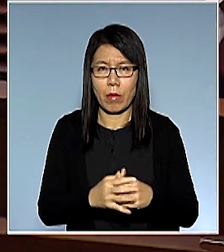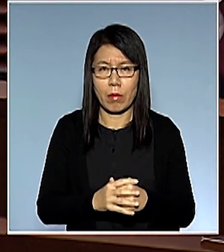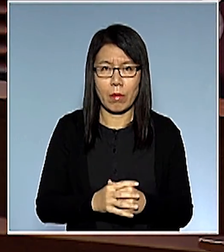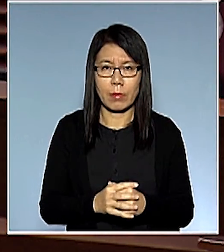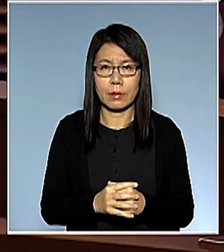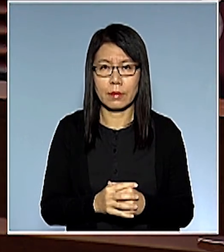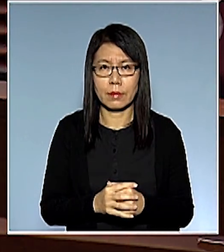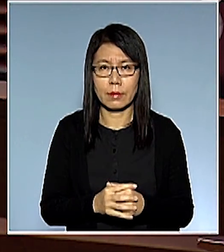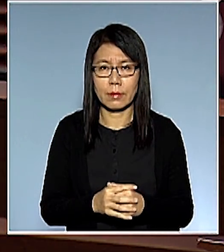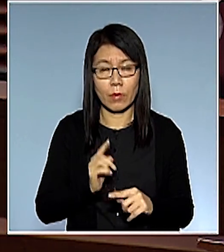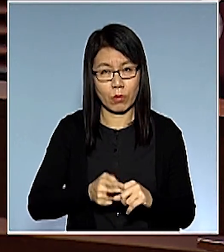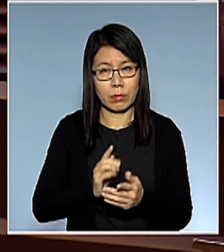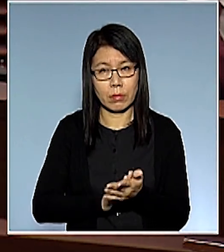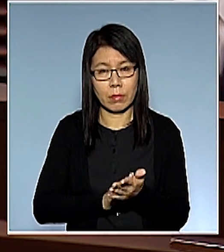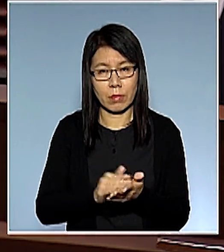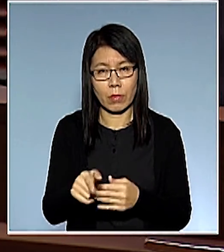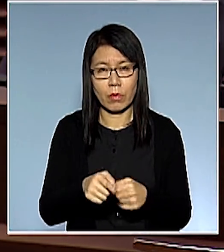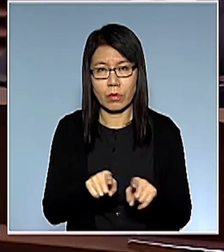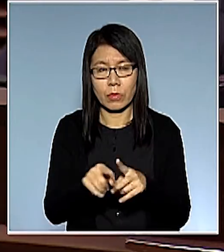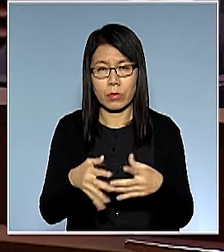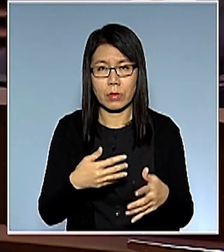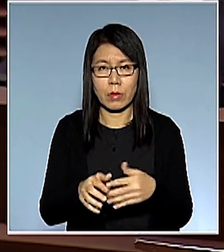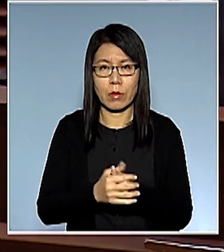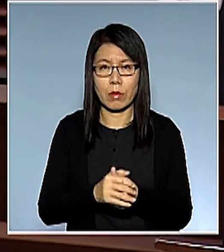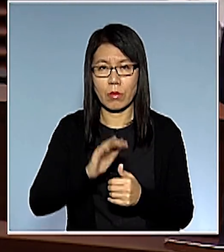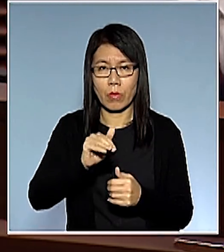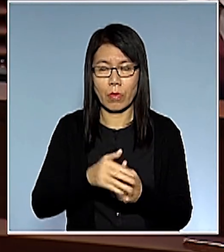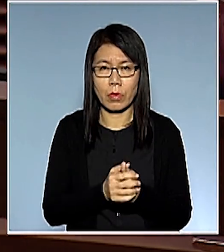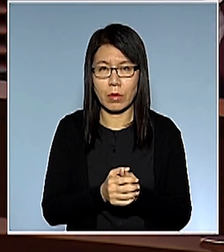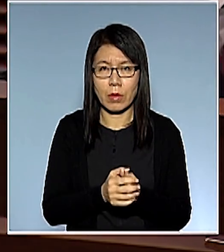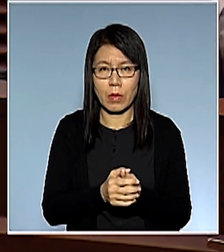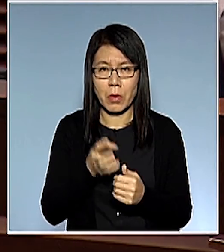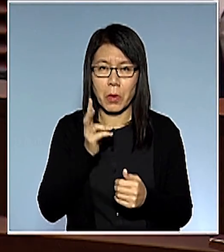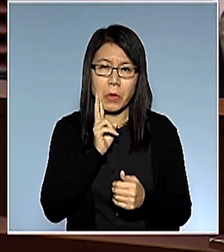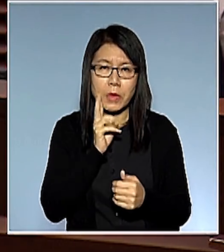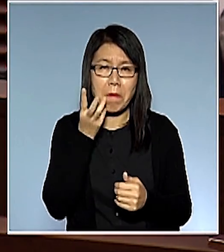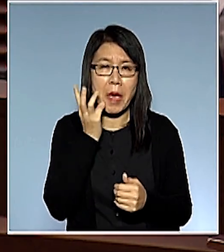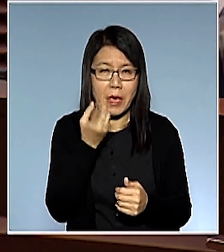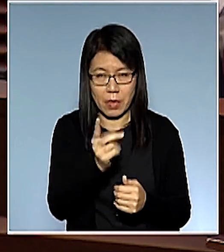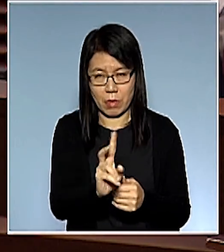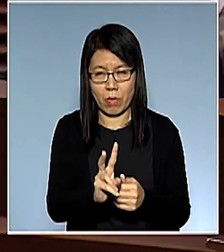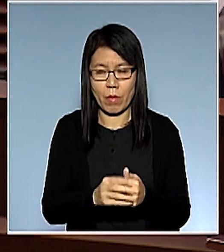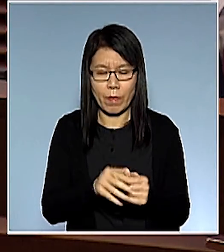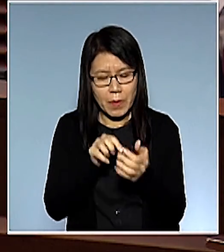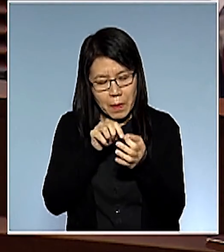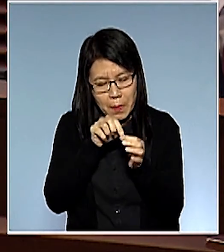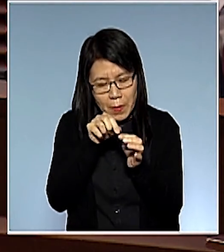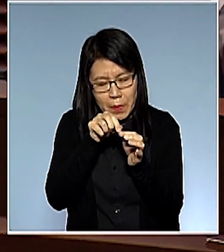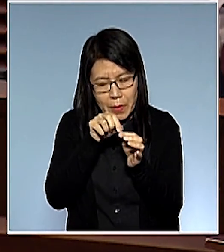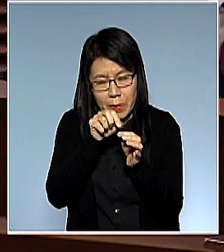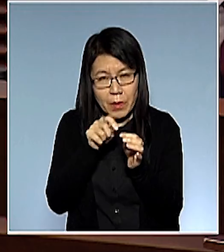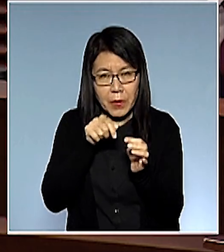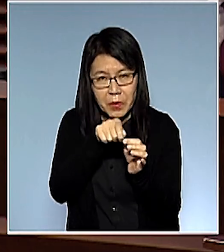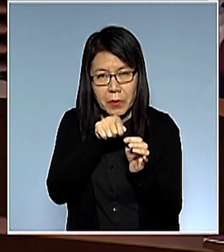我真是很佩服我們的同事可以將一粒米去微挑我以前用個例子說那